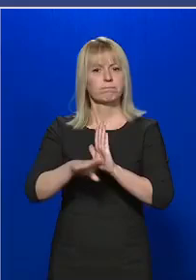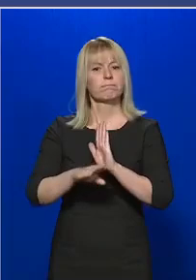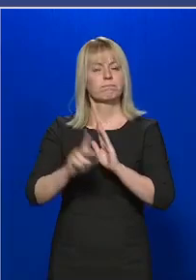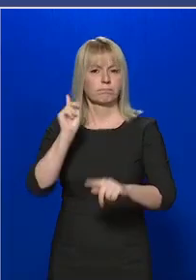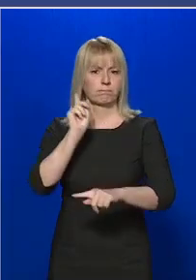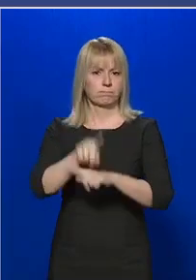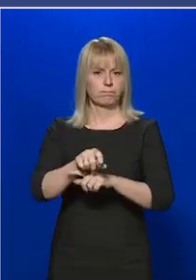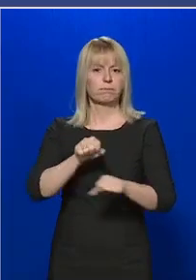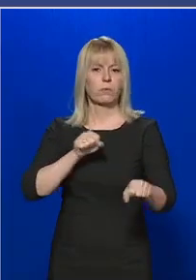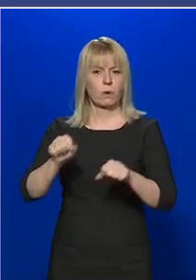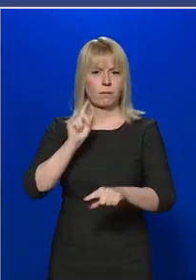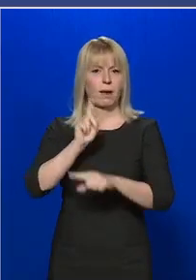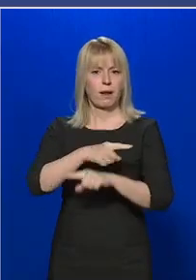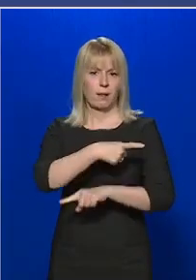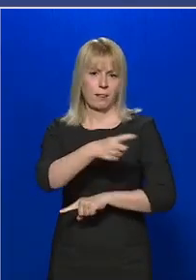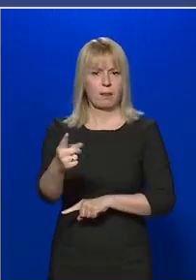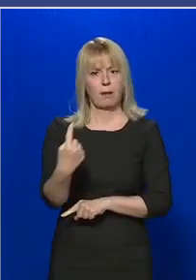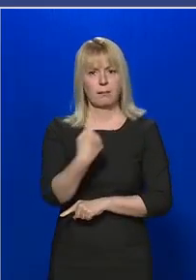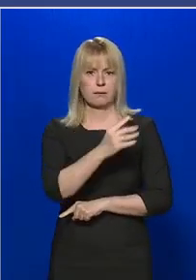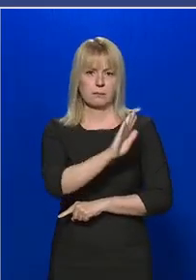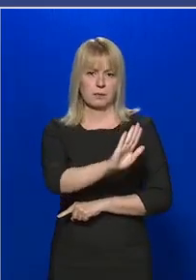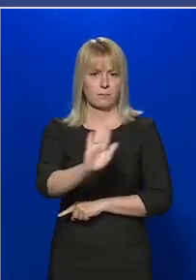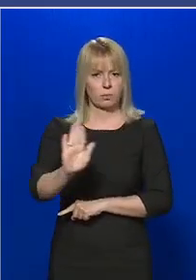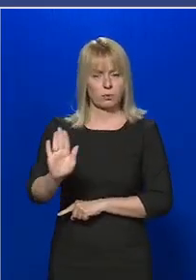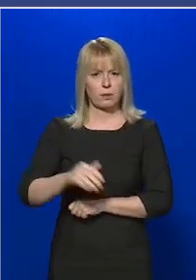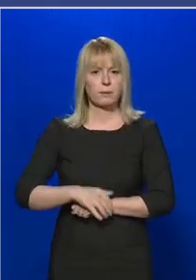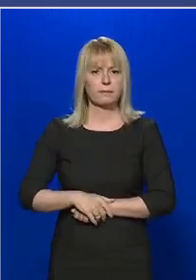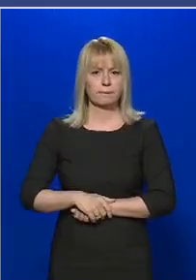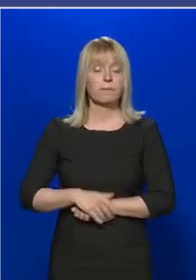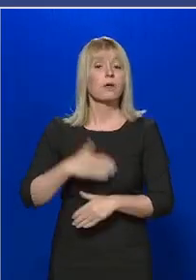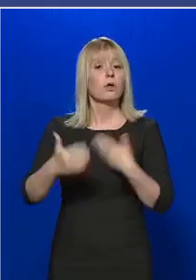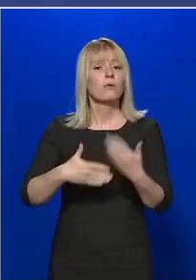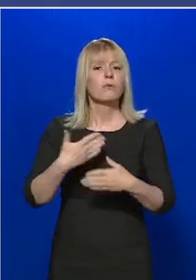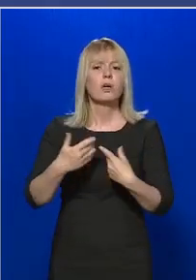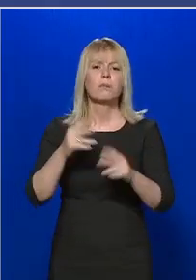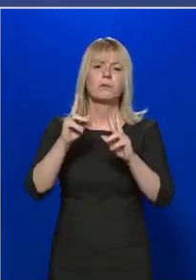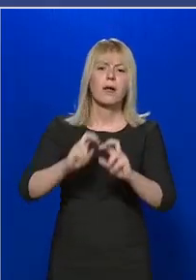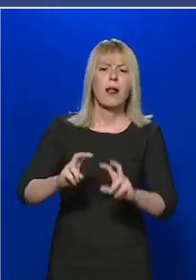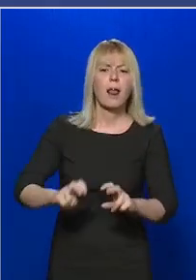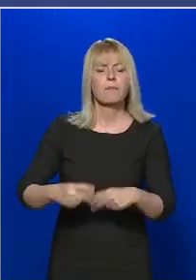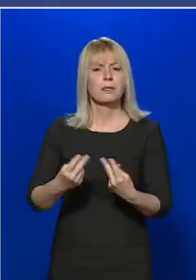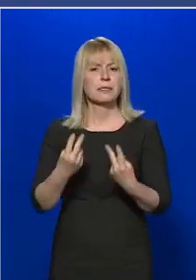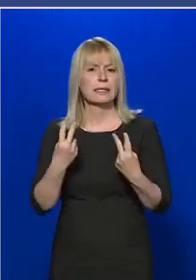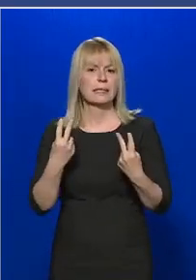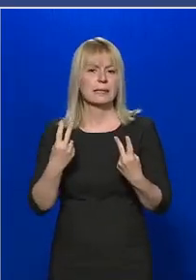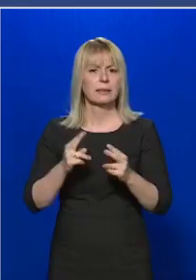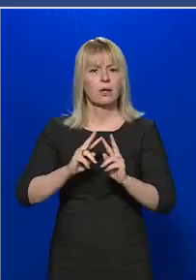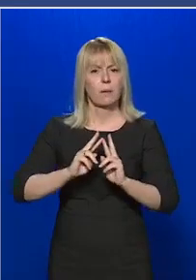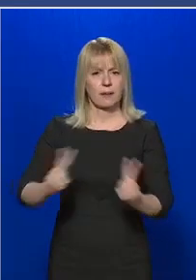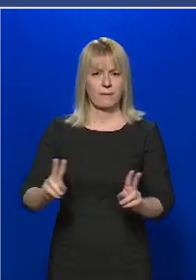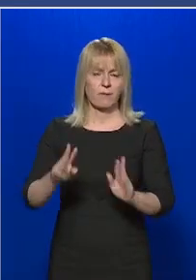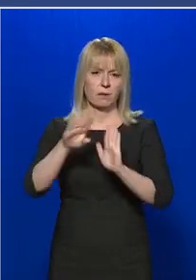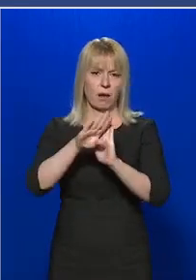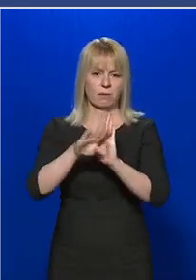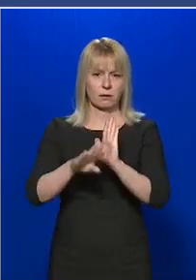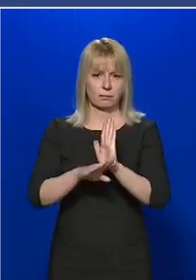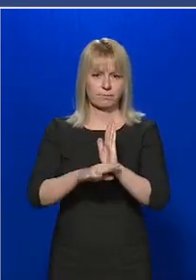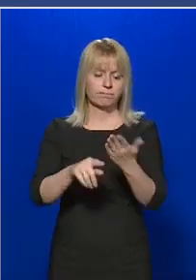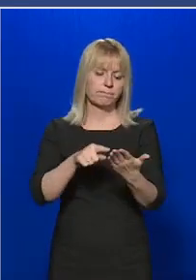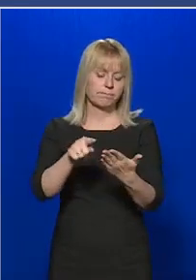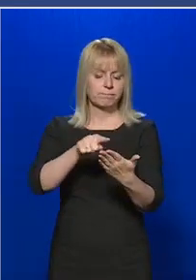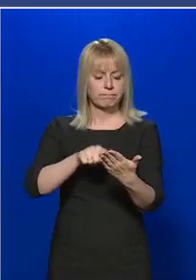kormányrendeletben meghatározottak számunkra. Folyamatosan elemezzük és értékeljük a rendelkezésre álló adatainkat,